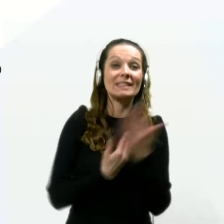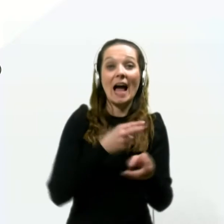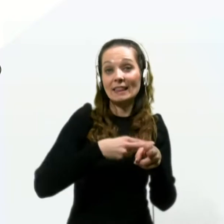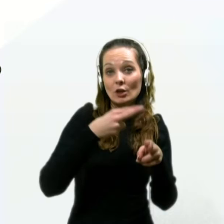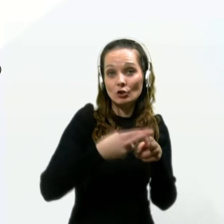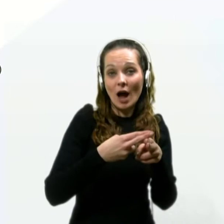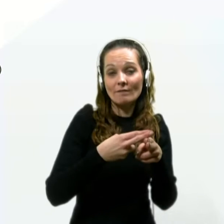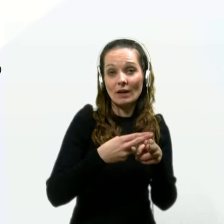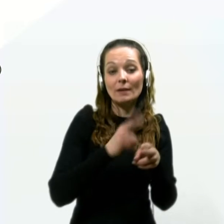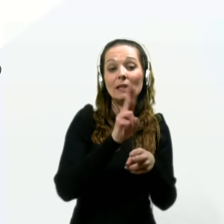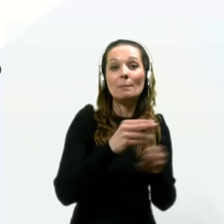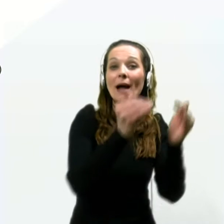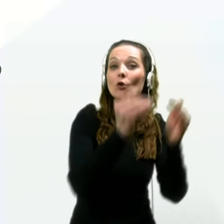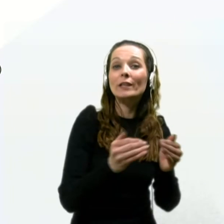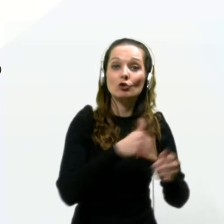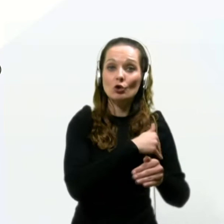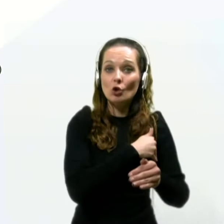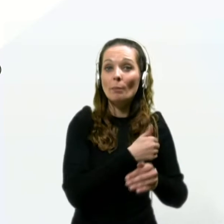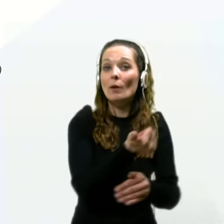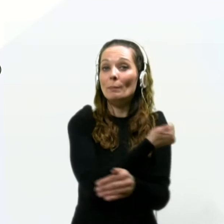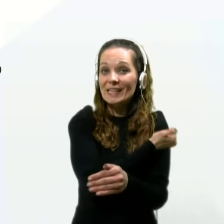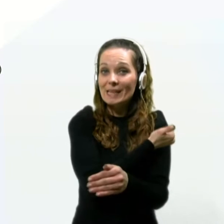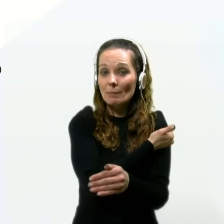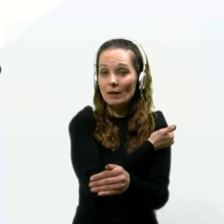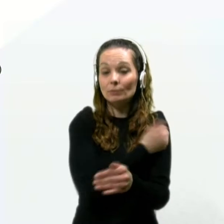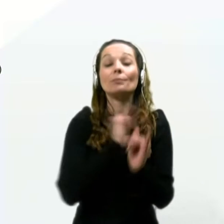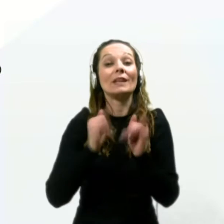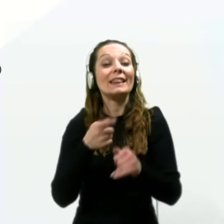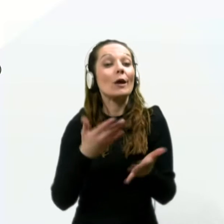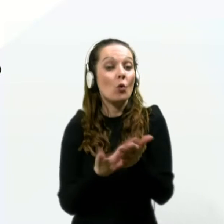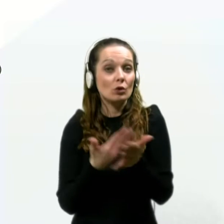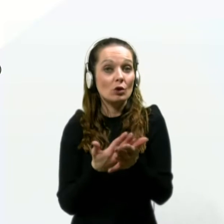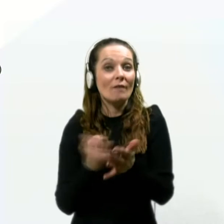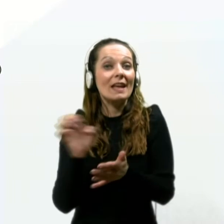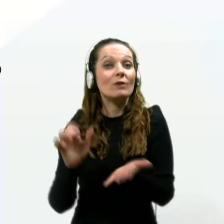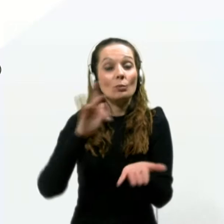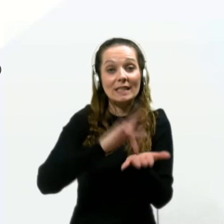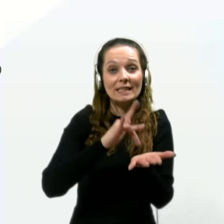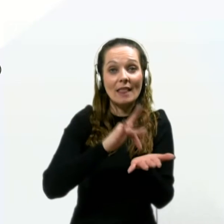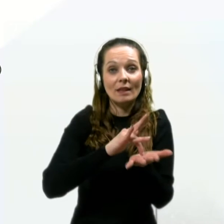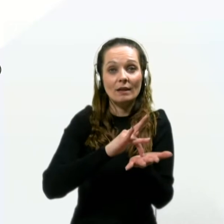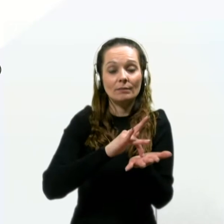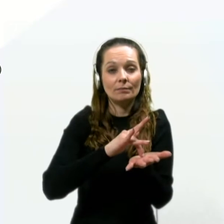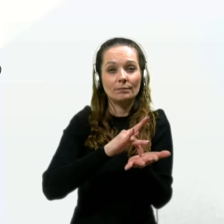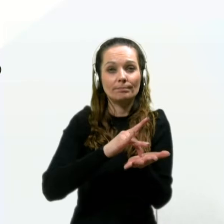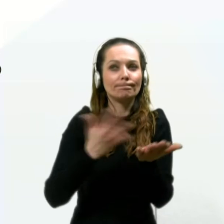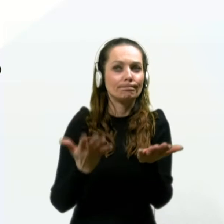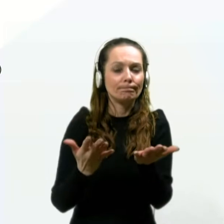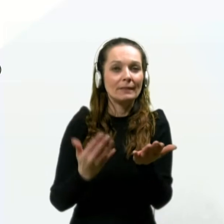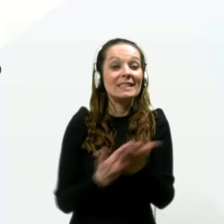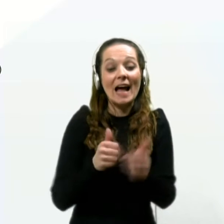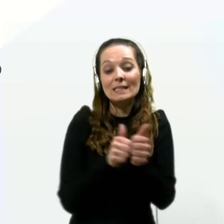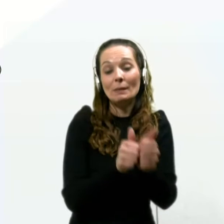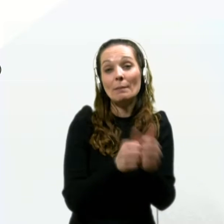oziroma v državah, ki imajo nižjo stopno precepljenosti. Na tej osnovi je Evropski centar za